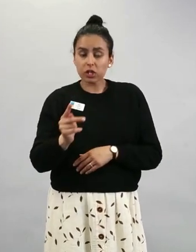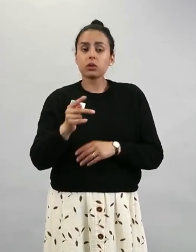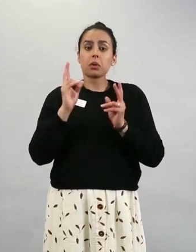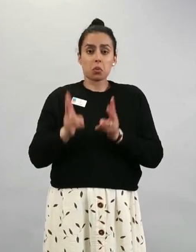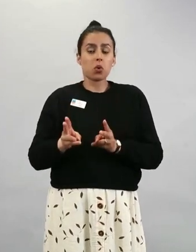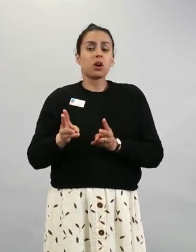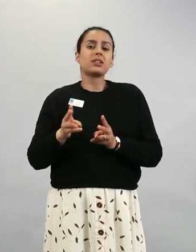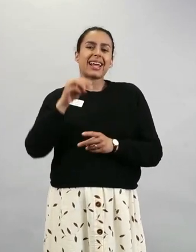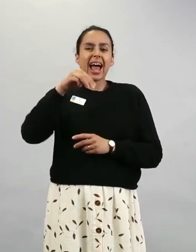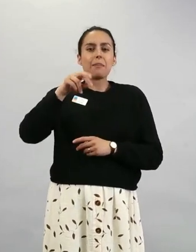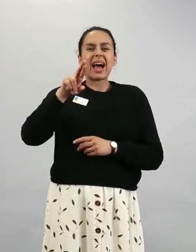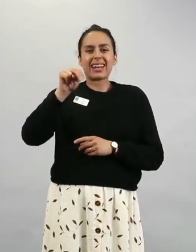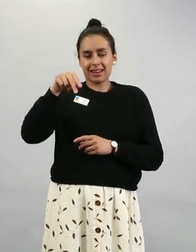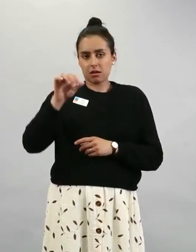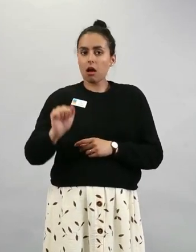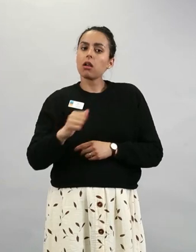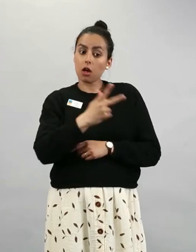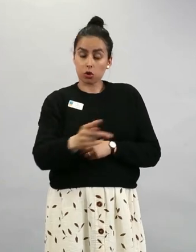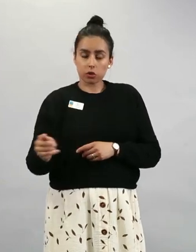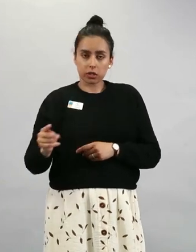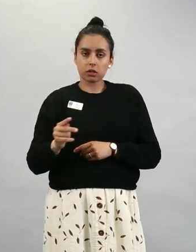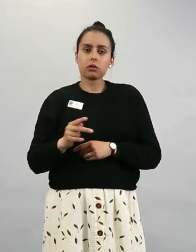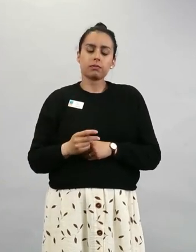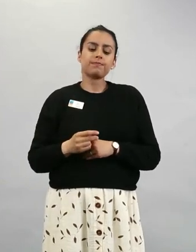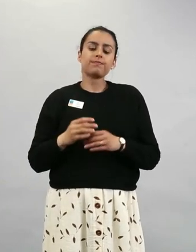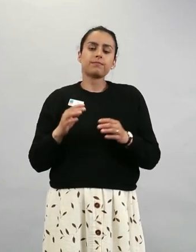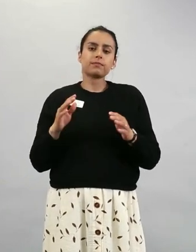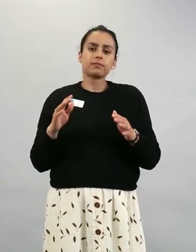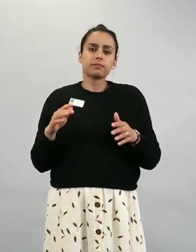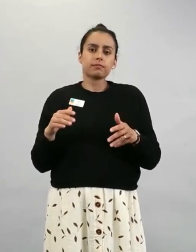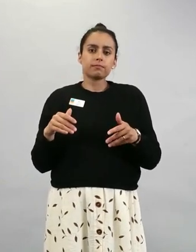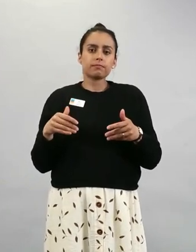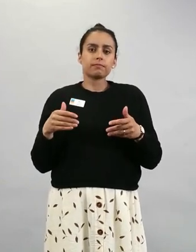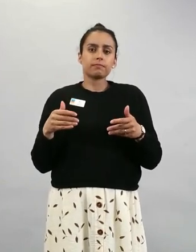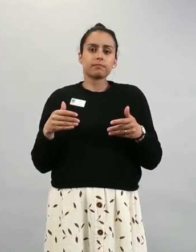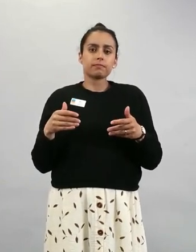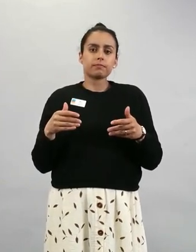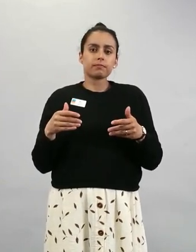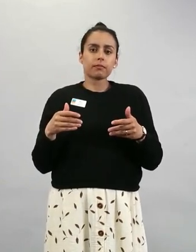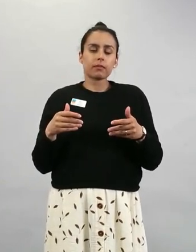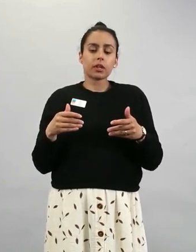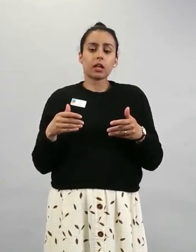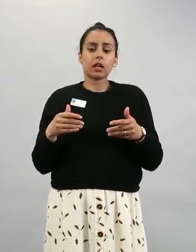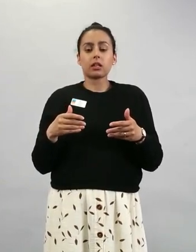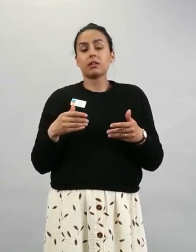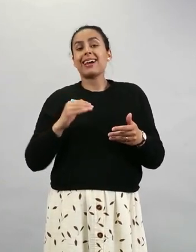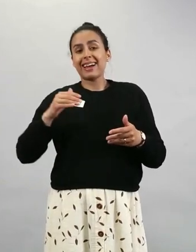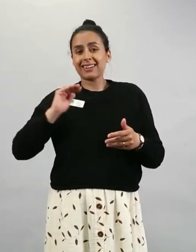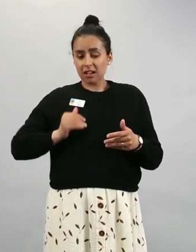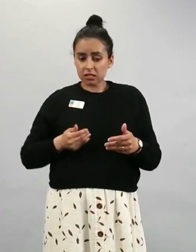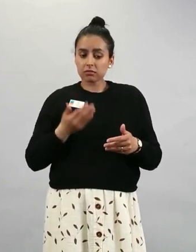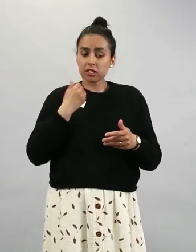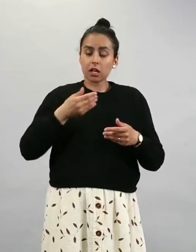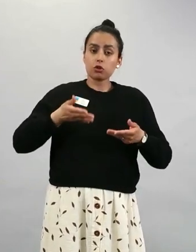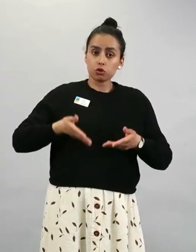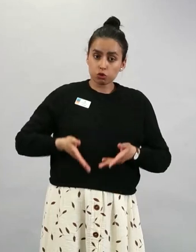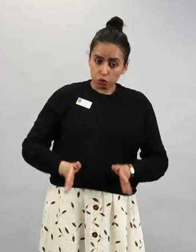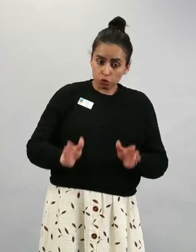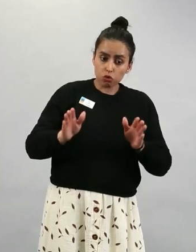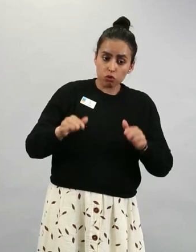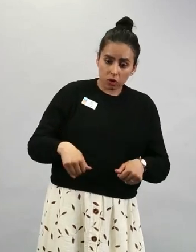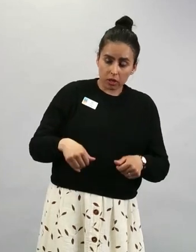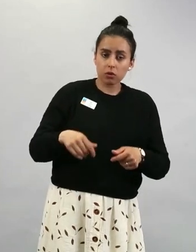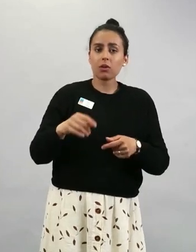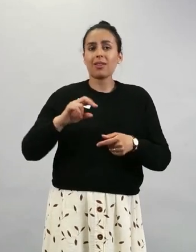näistä naisista, joiden raskaus on päättynyt joko synnytykseen tai sitten